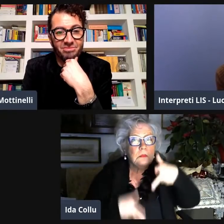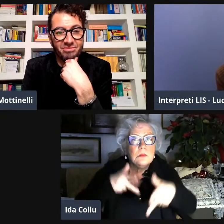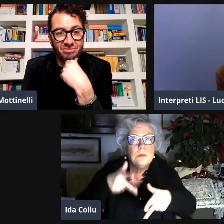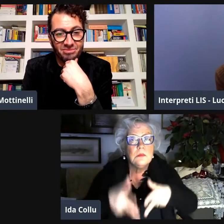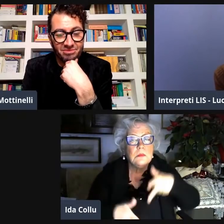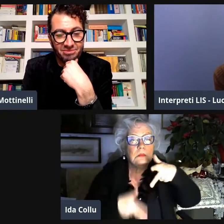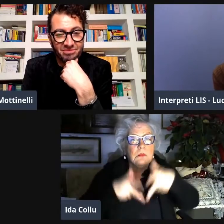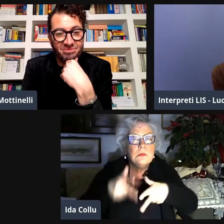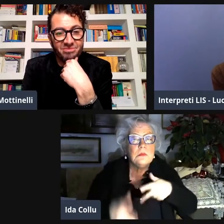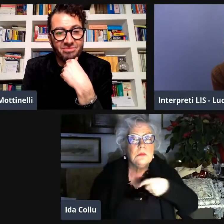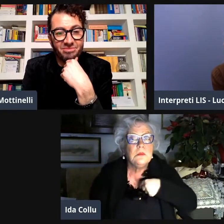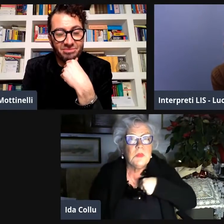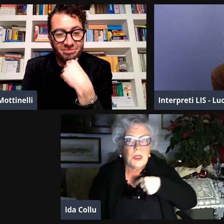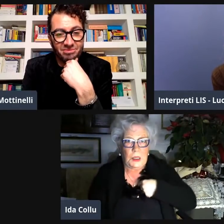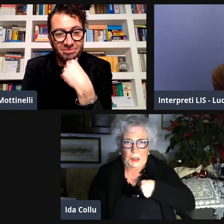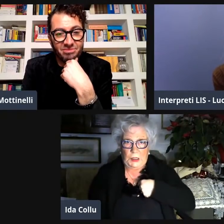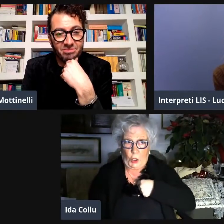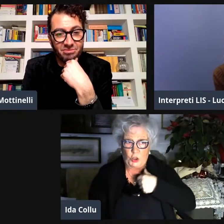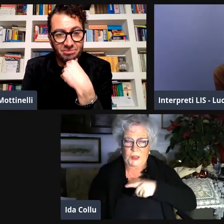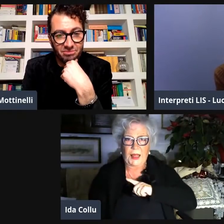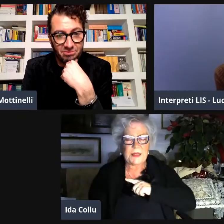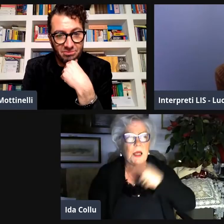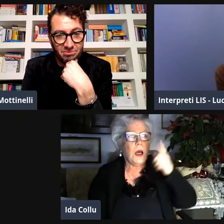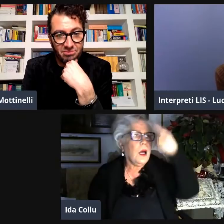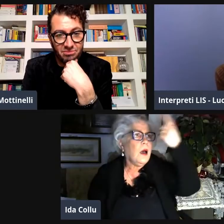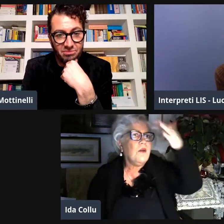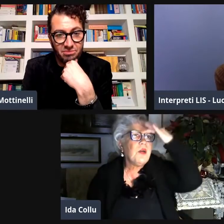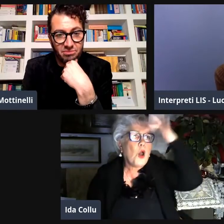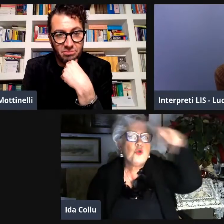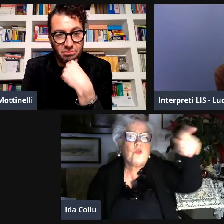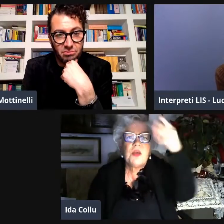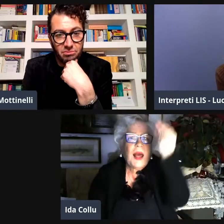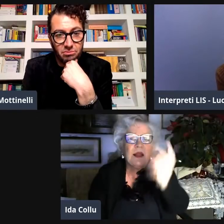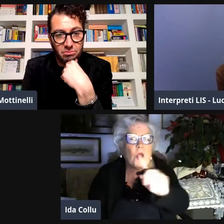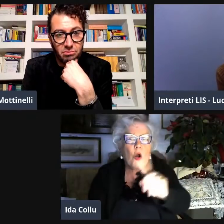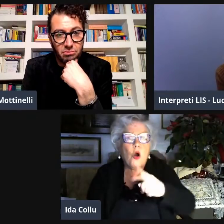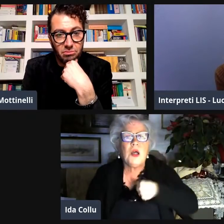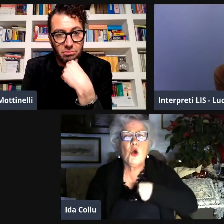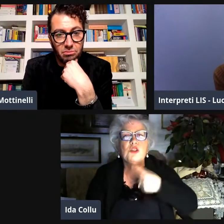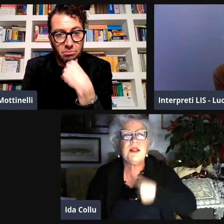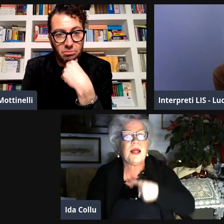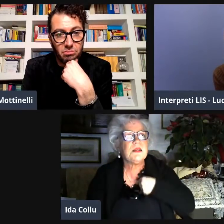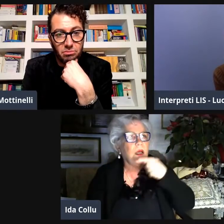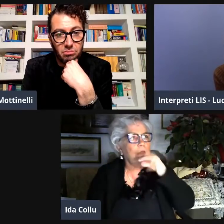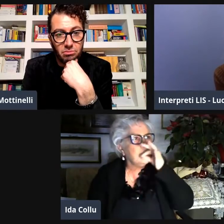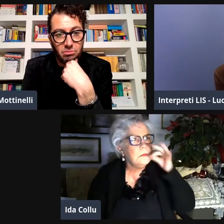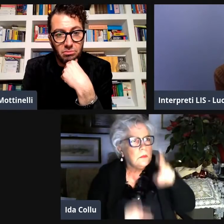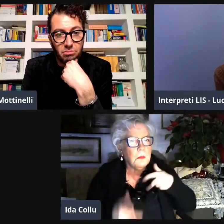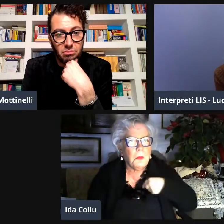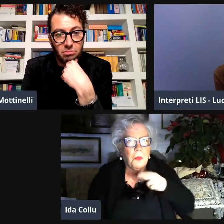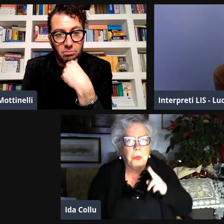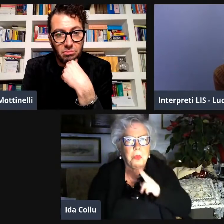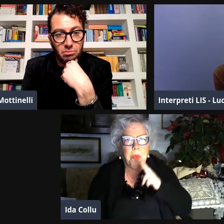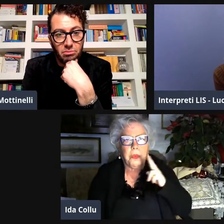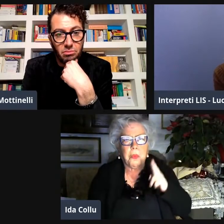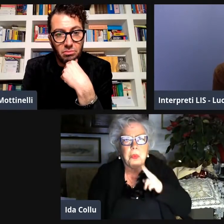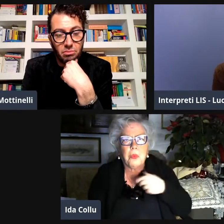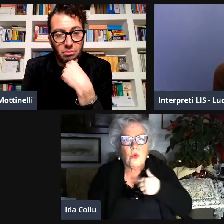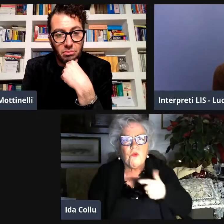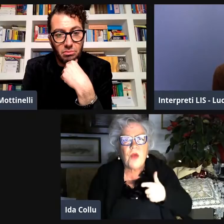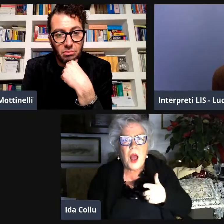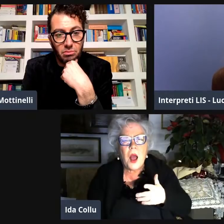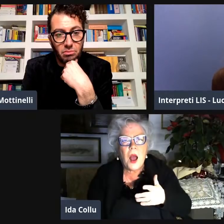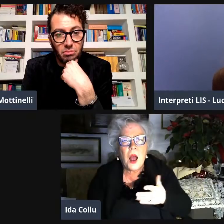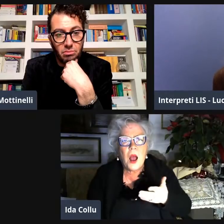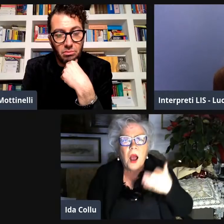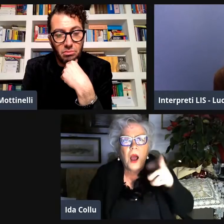inizialmente anche perché quando noi labializziamo quando noi segniamo inizialmente non labializzavamo il fatto che io diciamo